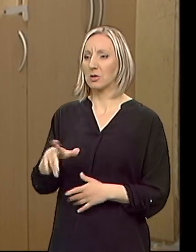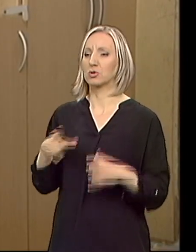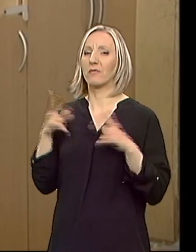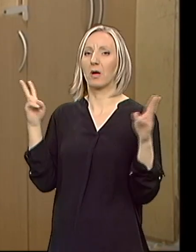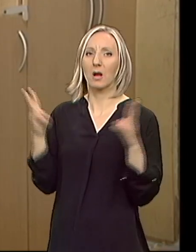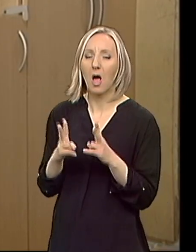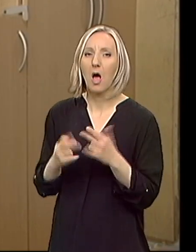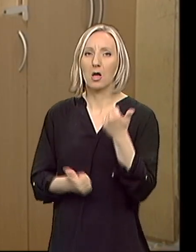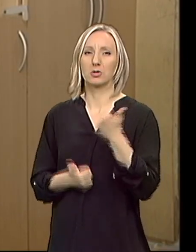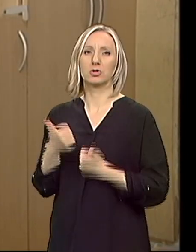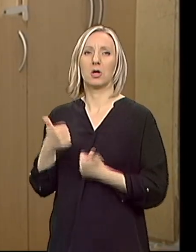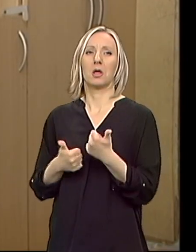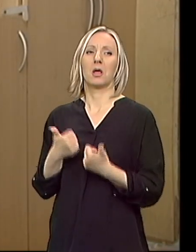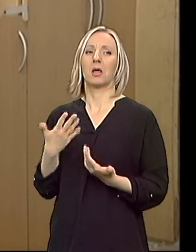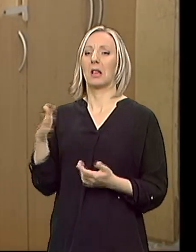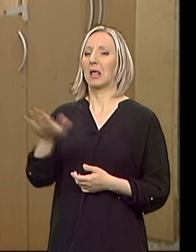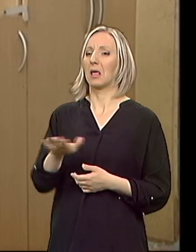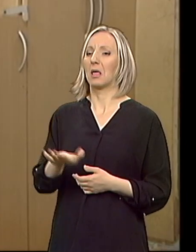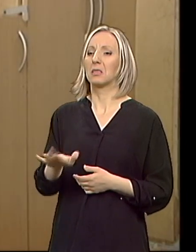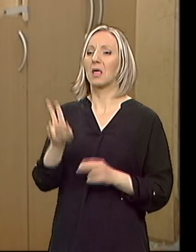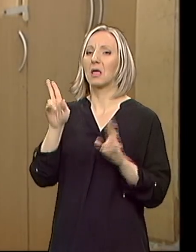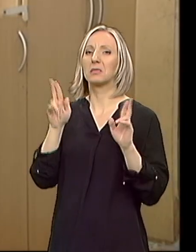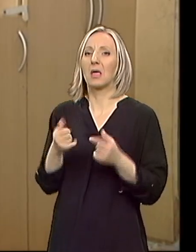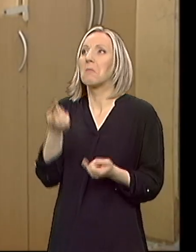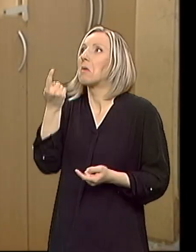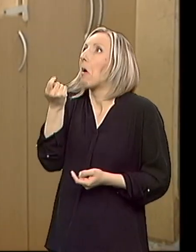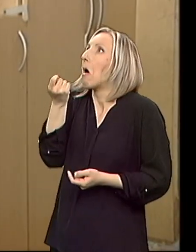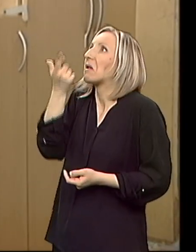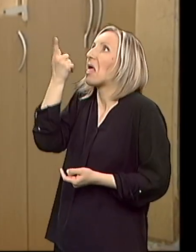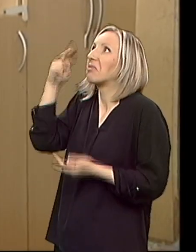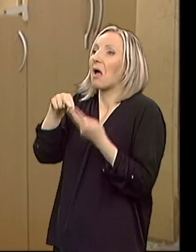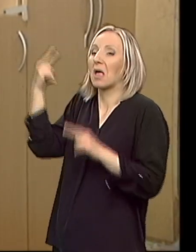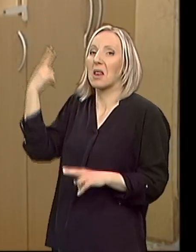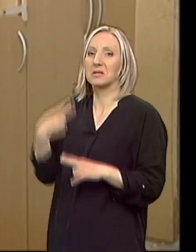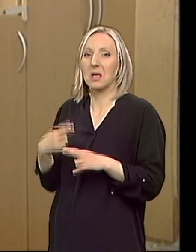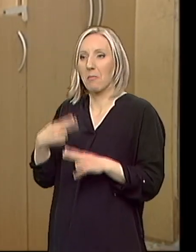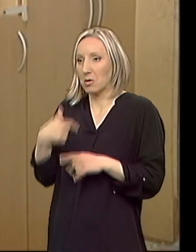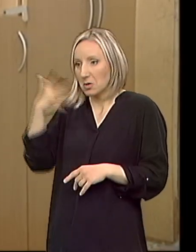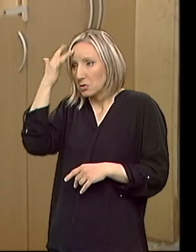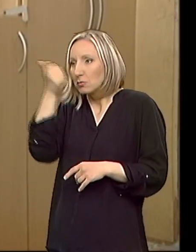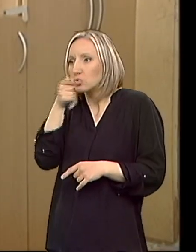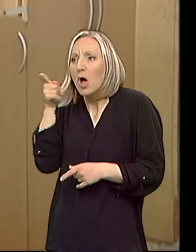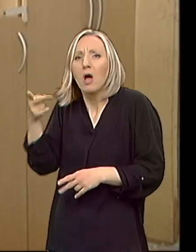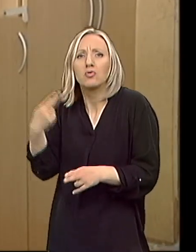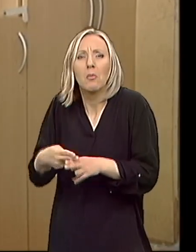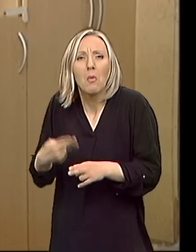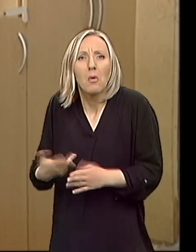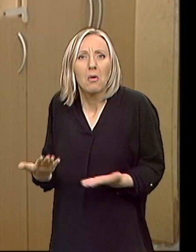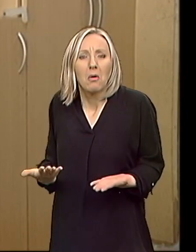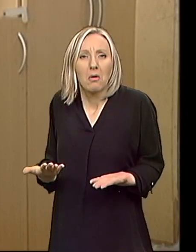tebe. Ili naprosto dete vam ima neku tamo retku genetsku bolest, prvo ne znaš ništa o toj bolesti, oni